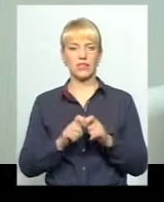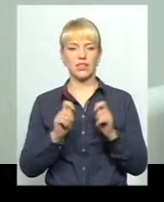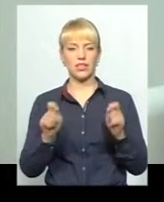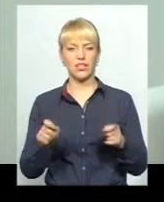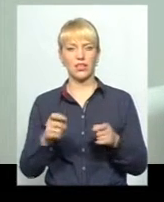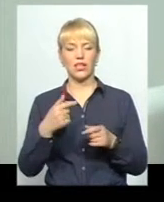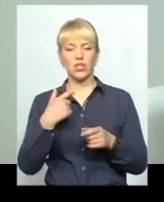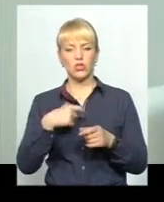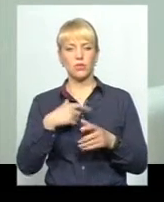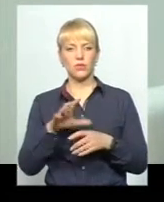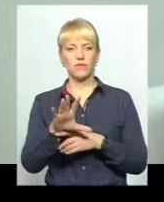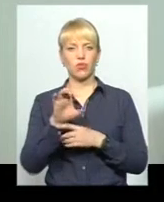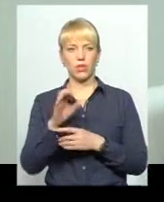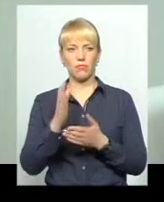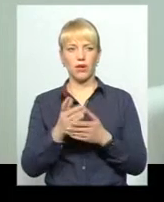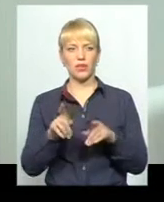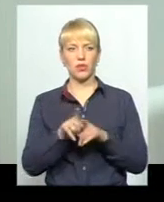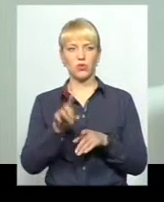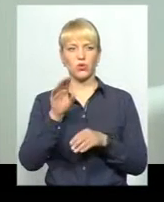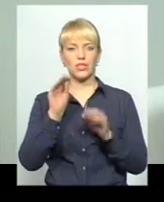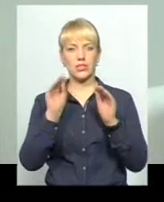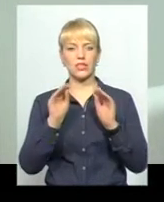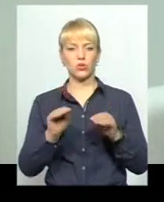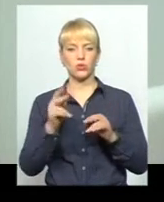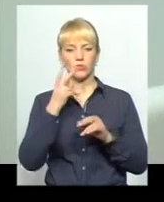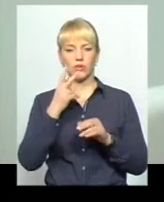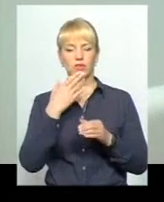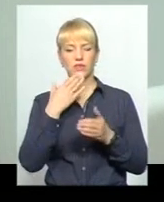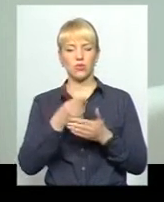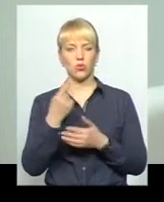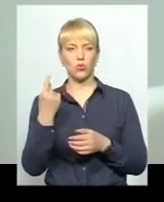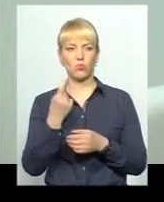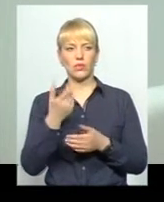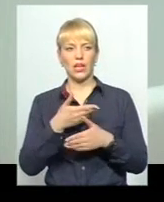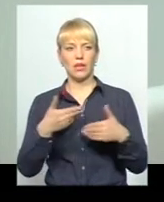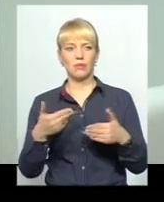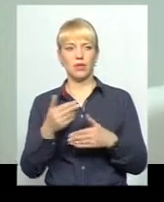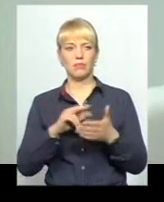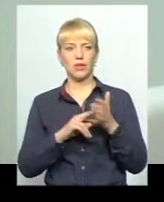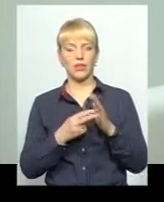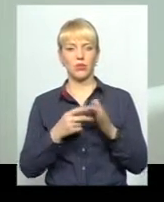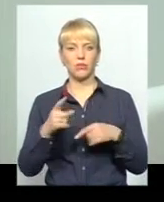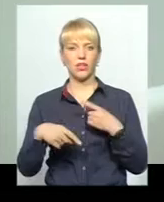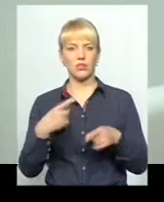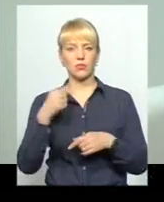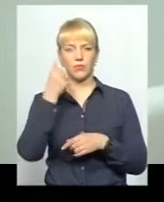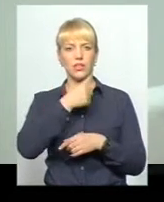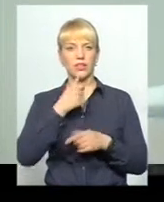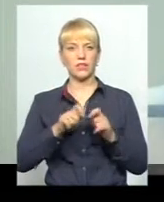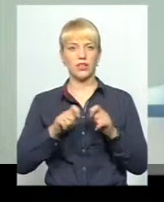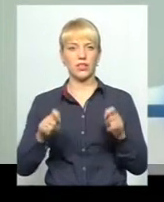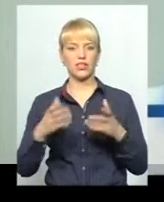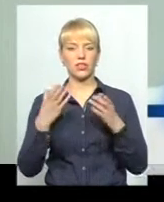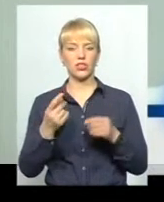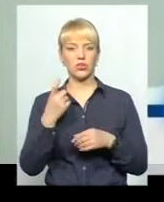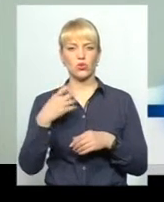сфотографуйте, маєте тоді статистику, подивіться на свою область. І ми плануємо на наступний рік відкрити ще 140 таких